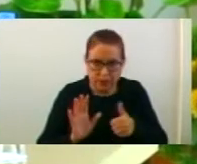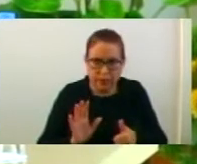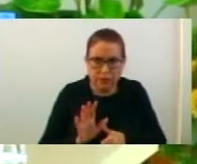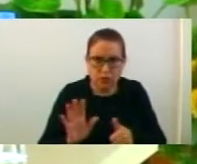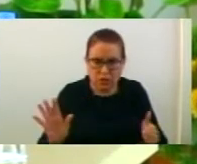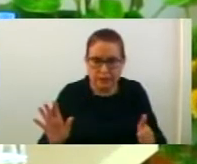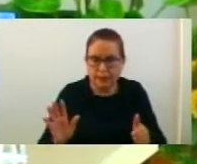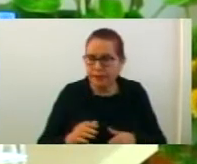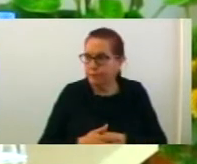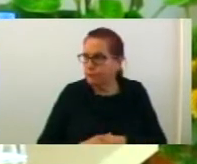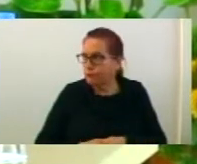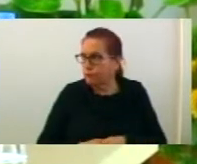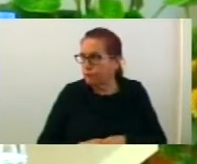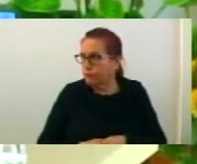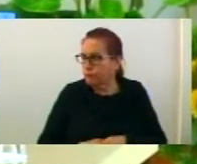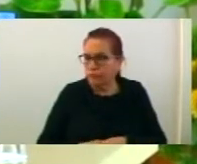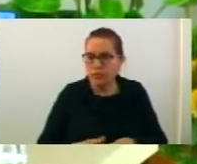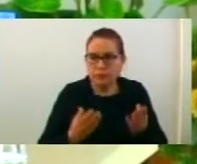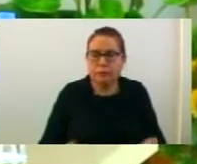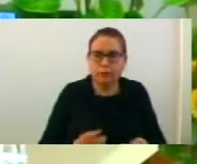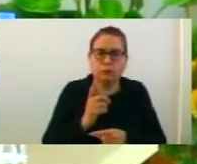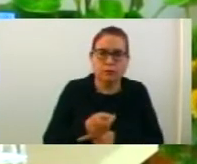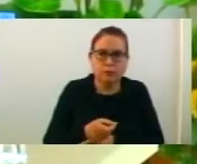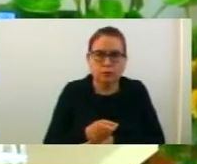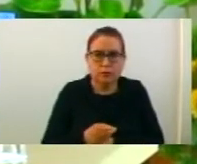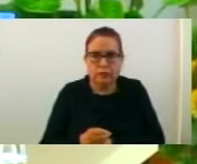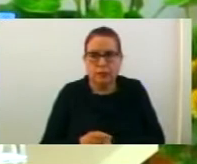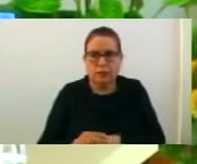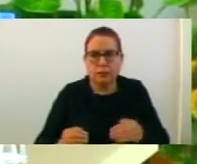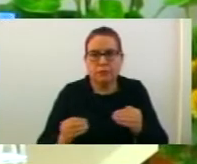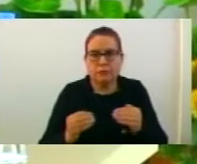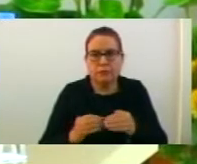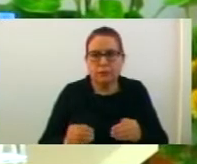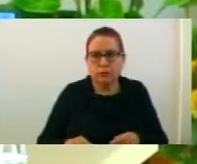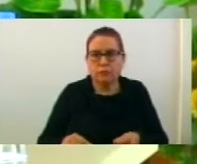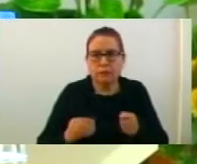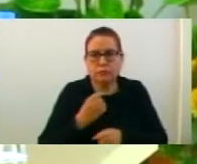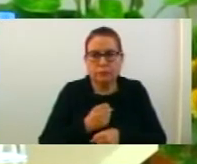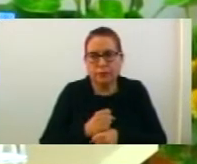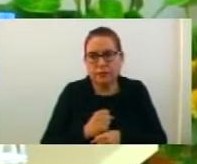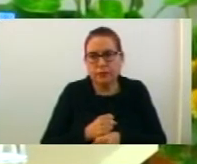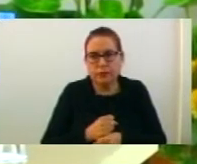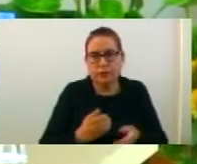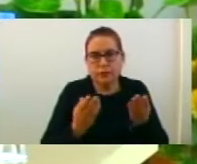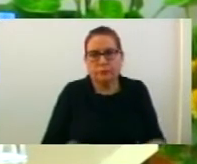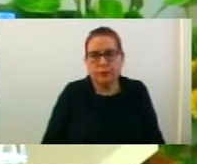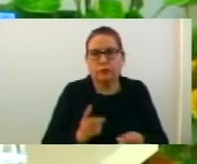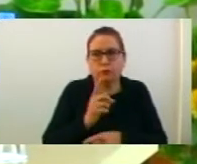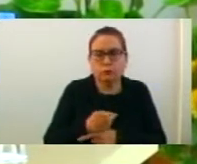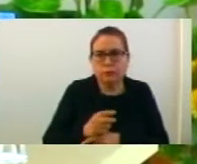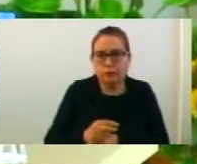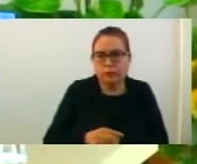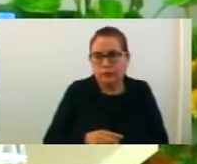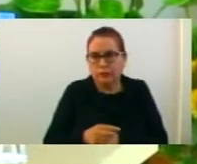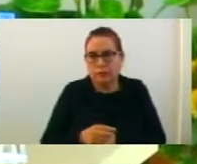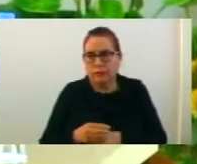16, односно предлог от луѓите за регулирање на статусот на безправно изградни обекти. Предлог от луѓите беа на дневред